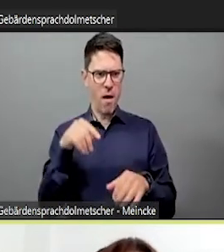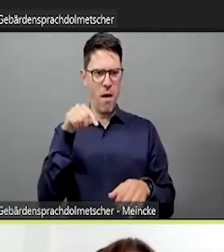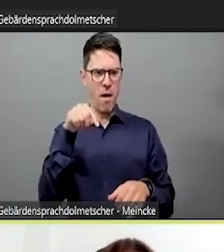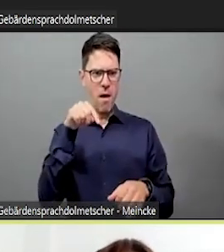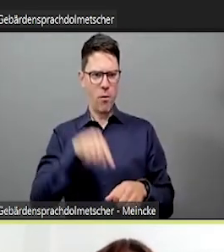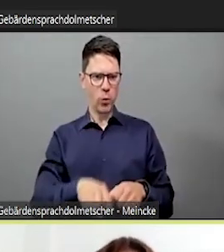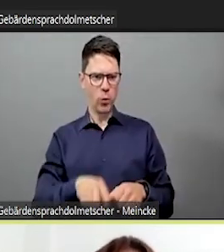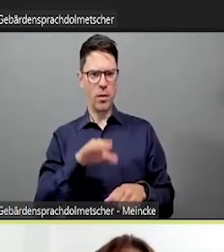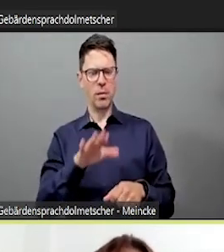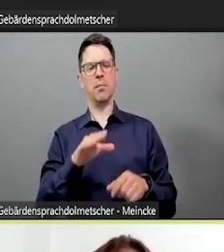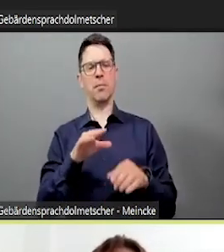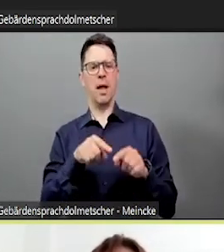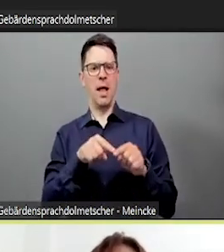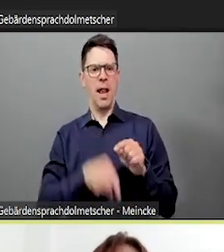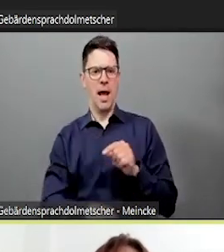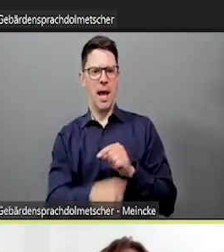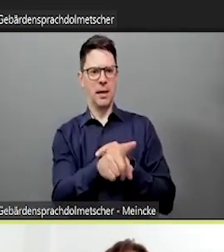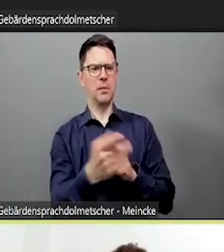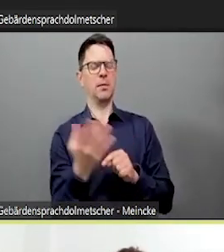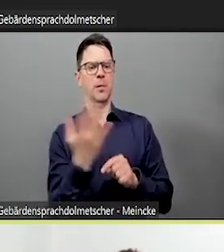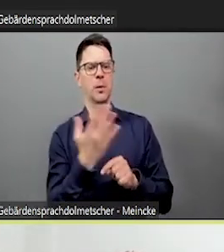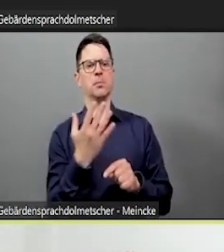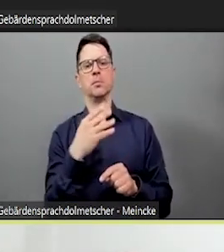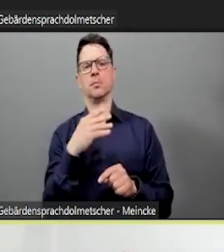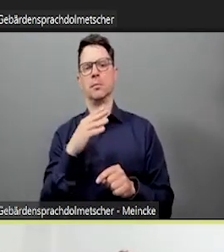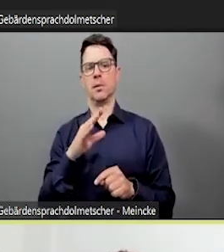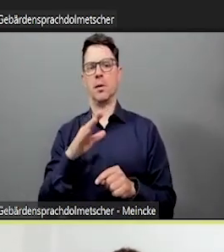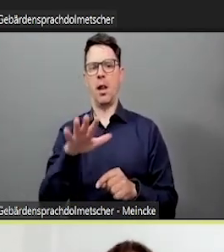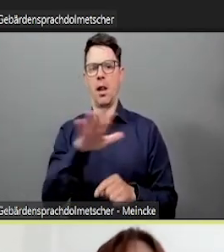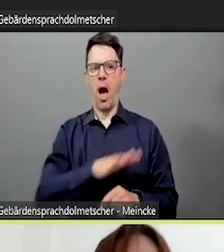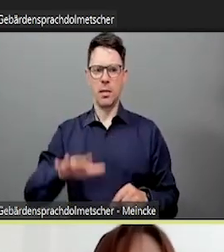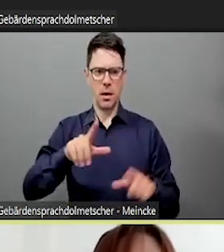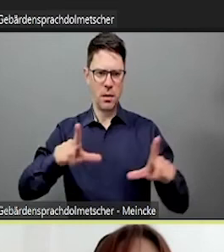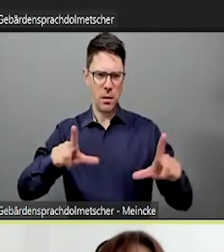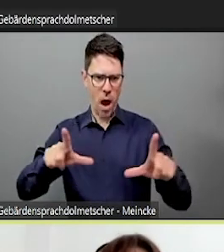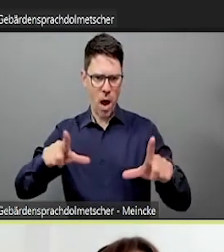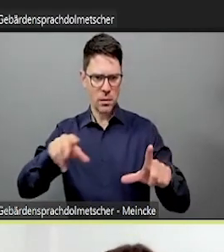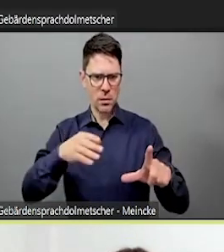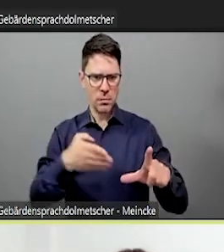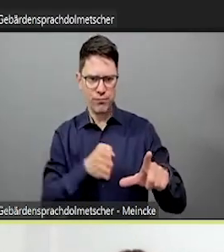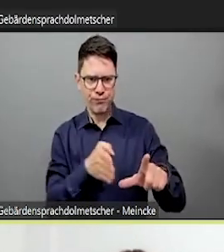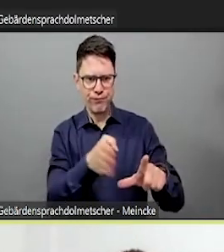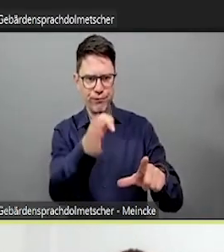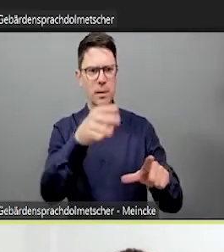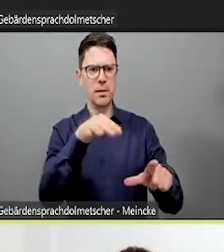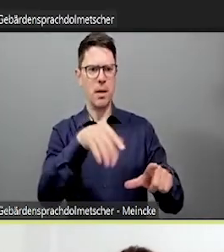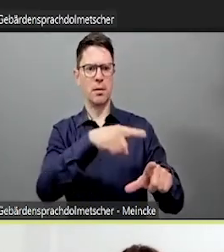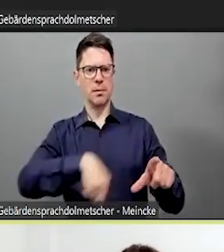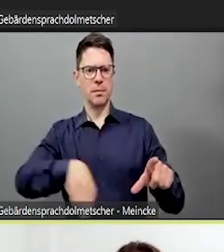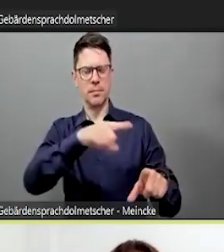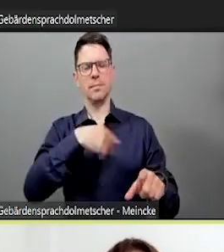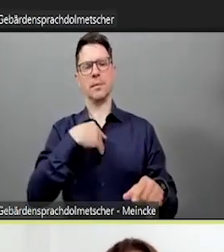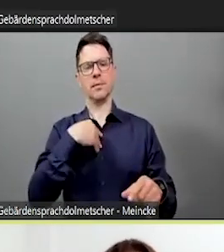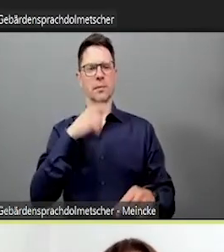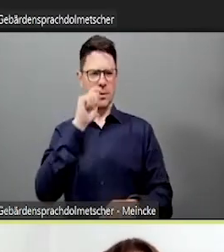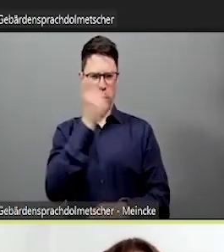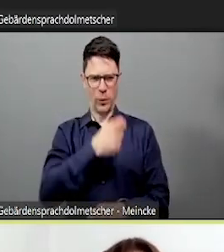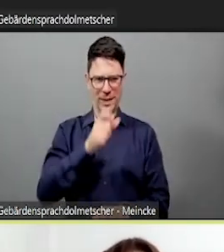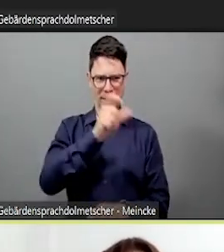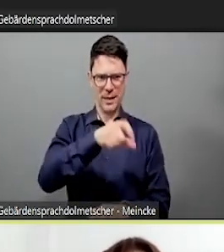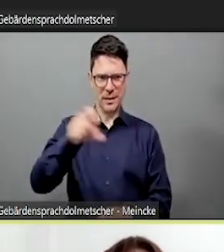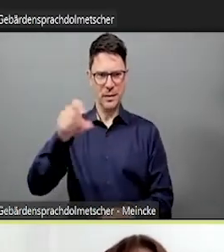Heimat ist, wo sie herkommen, aber man kann auch sowas wie Lieblingsort, also vielleicht für Hamburger Studierende, was ist dein